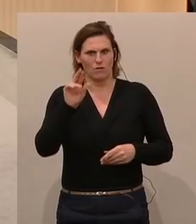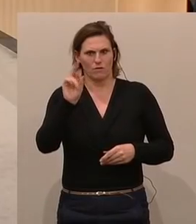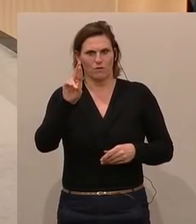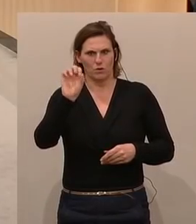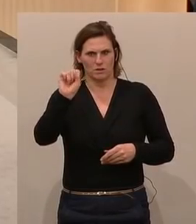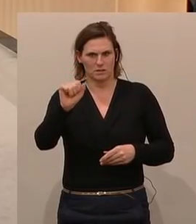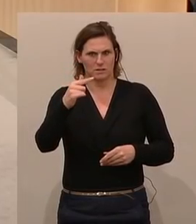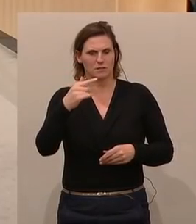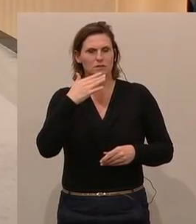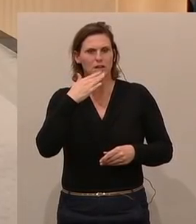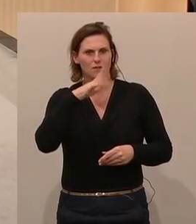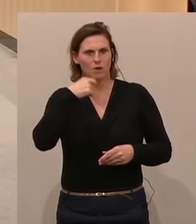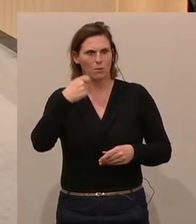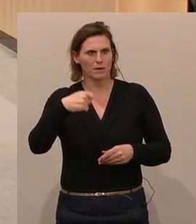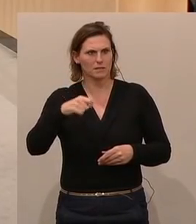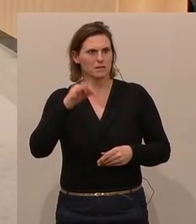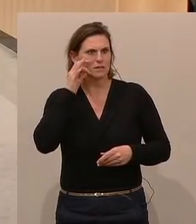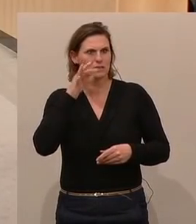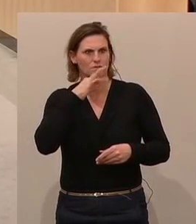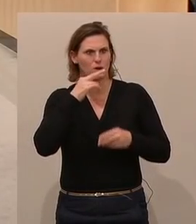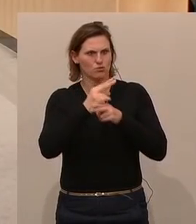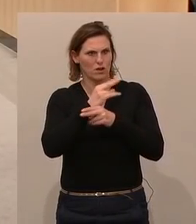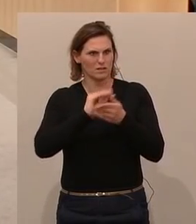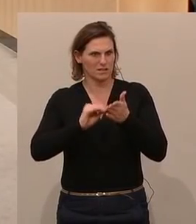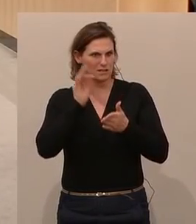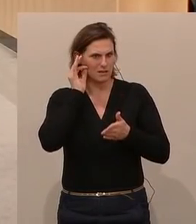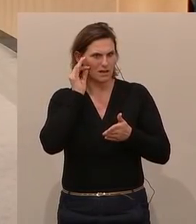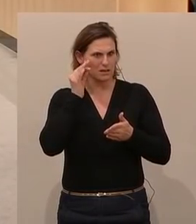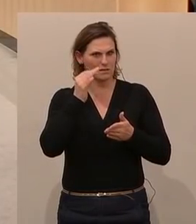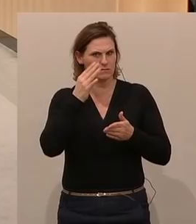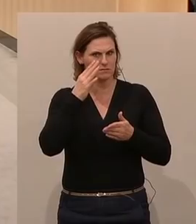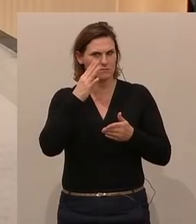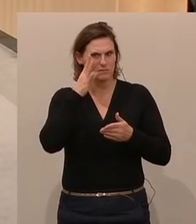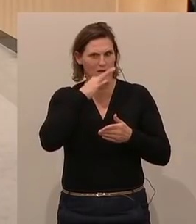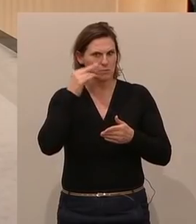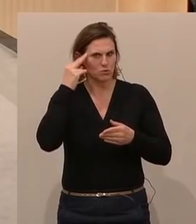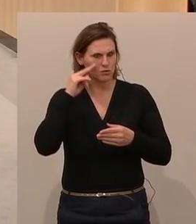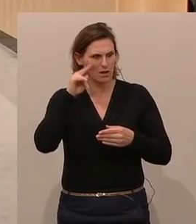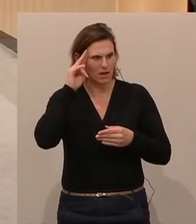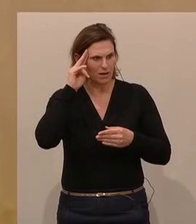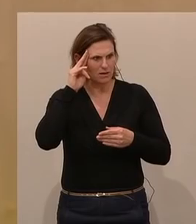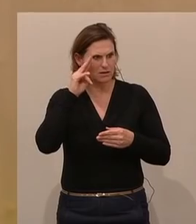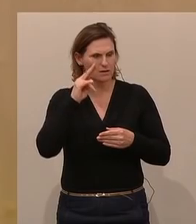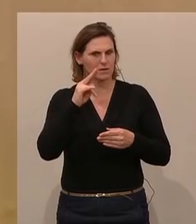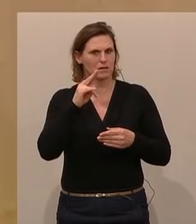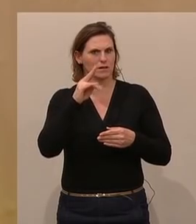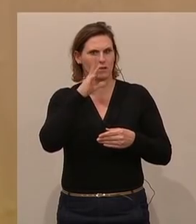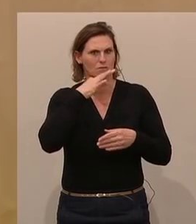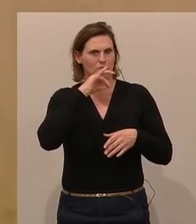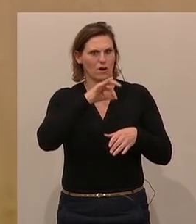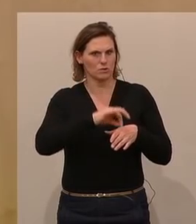Danke, Frau Präsidentin, Frau Staatssekretärin, sehr geehrte Damen und Herren. Ja, Frau Dr. Kugler und ich haben uns entschlossen,